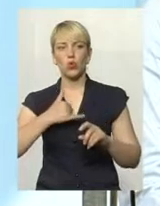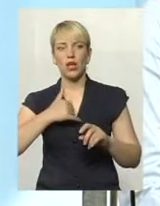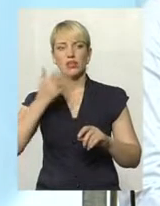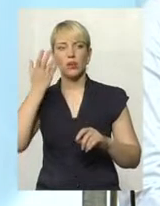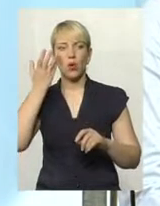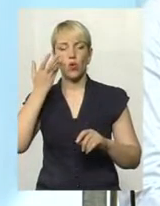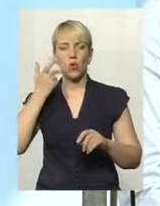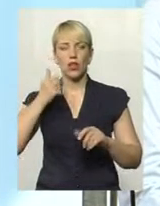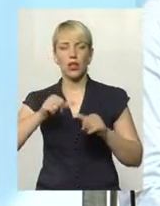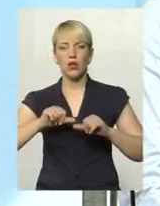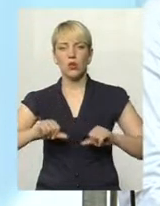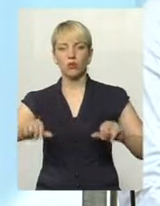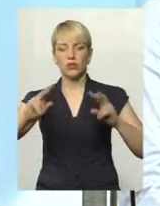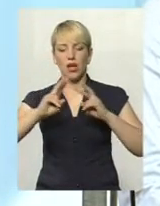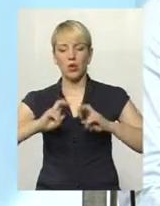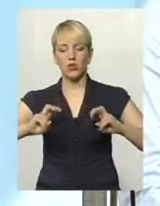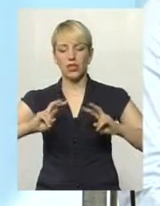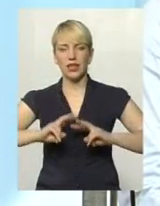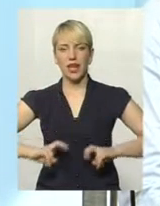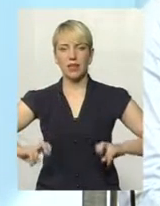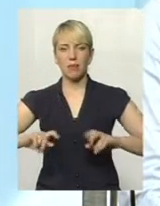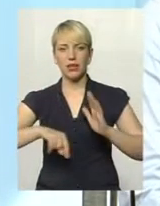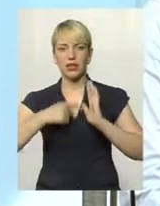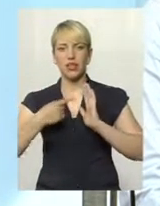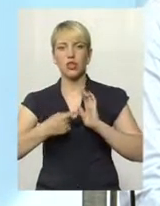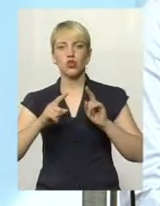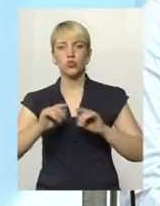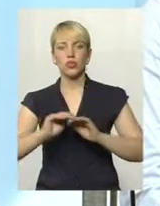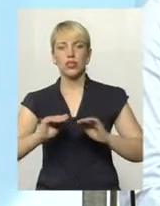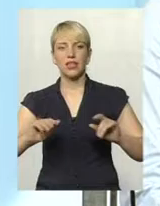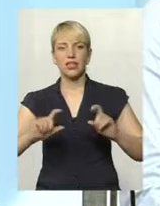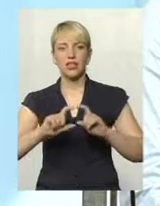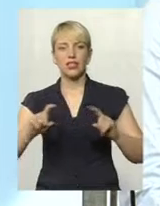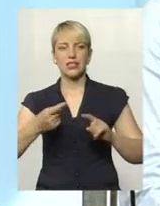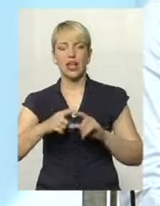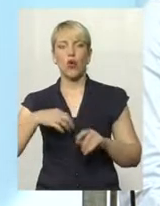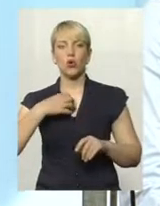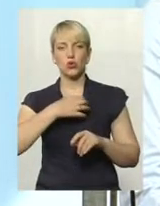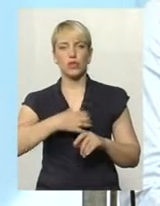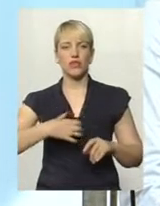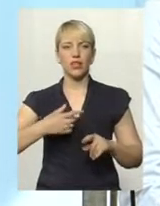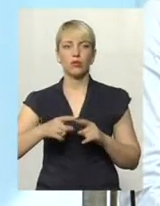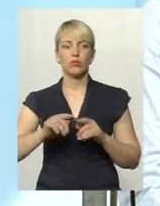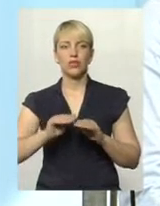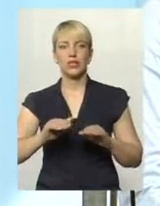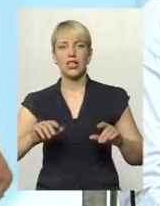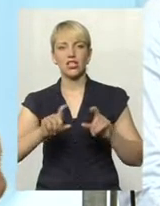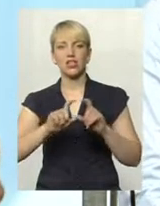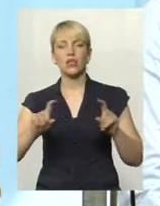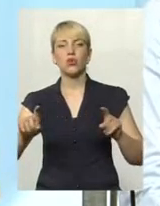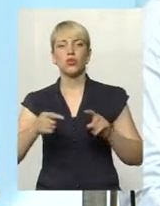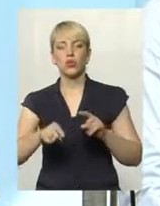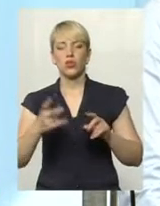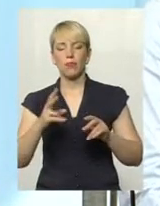на комісі розглядають питання, чому дитячі садочки, це, вроді би, як... Це саме основне. Дитячий садочок потрібно його